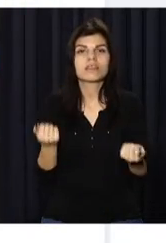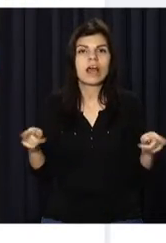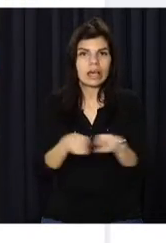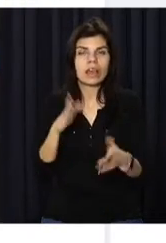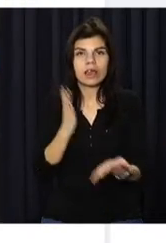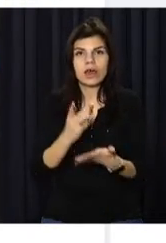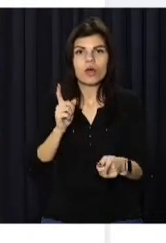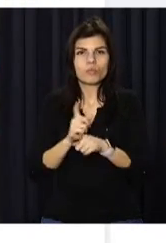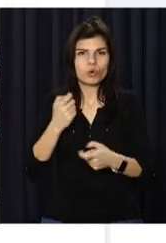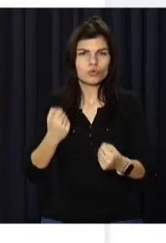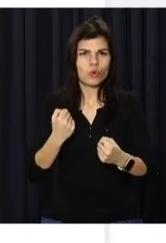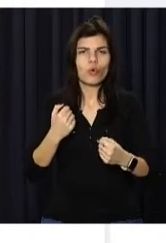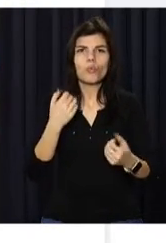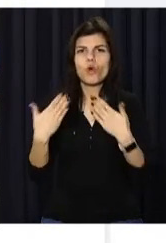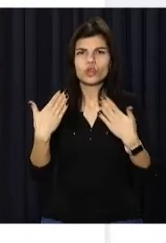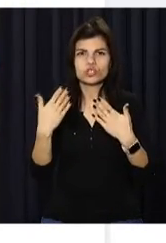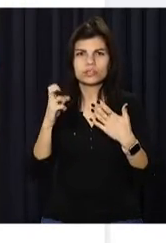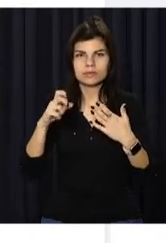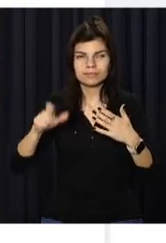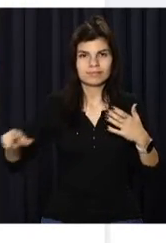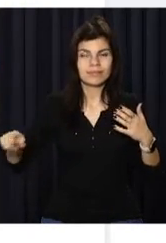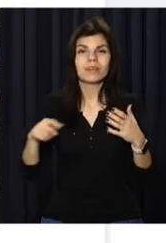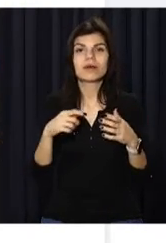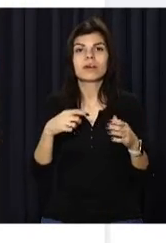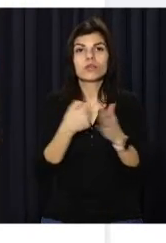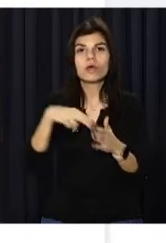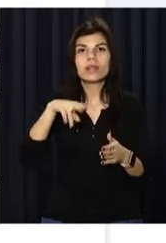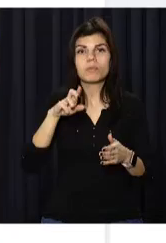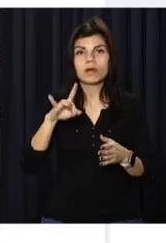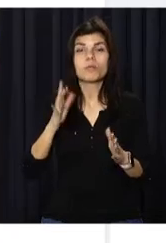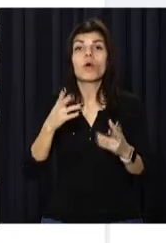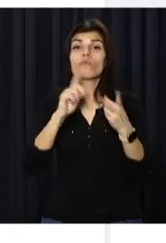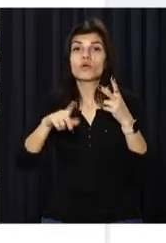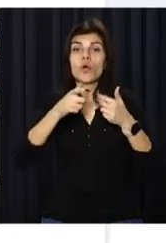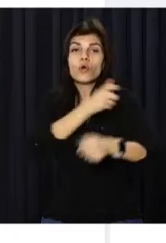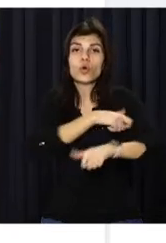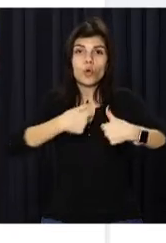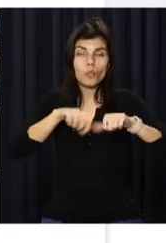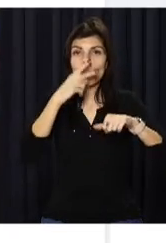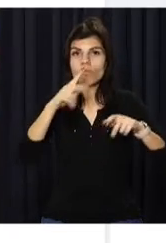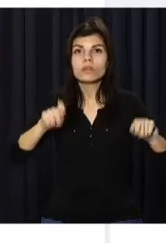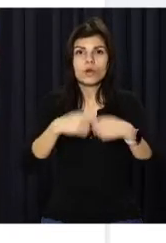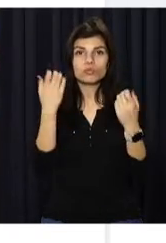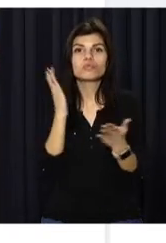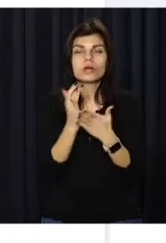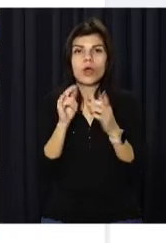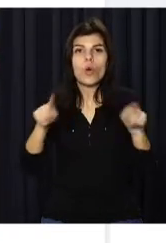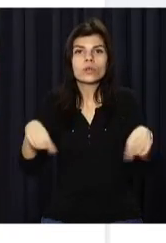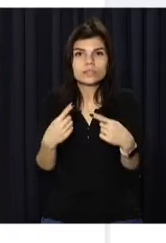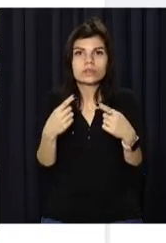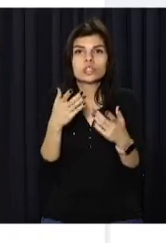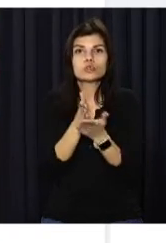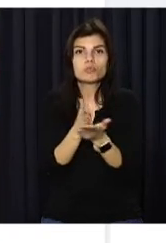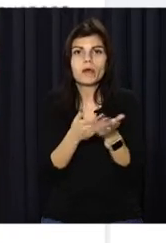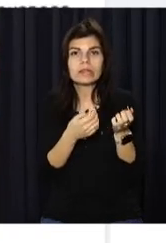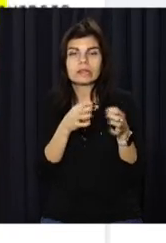відносин. Отримані матеріали будуть скеровані ближчими днями до ДБР. Друге. Комісією виявлено порушення порядку та організації несення